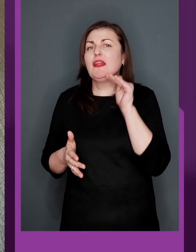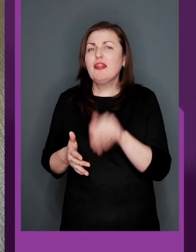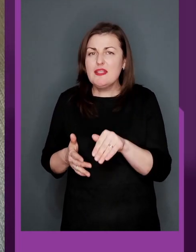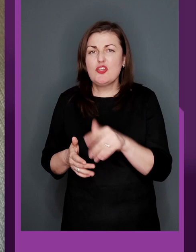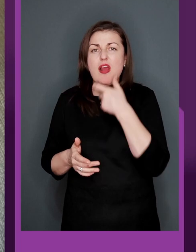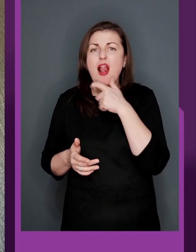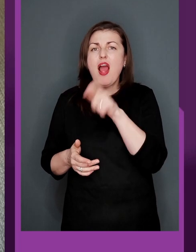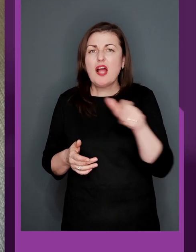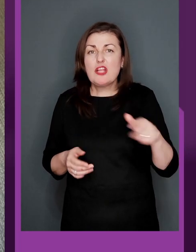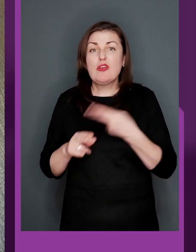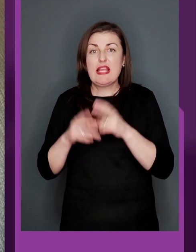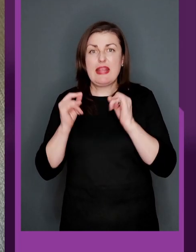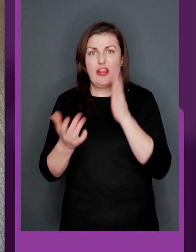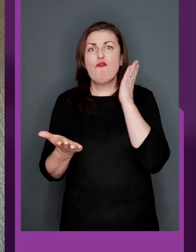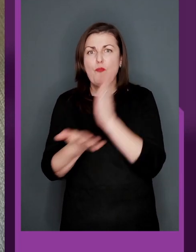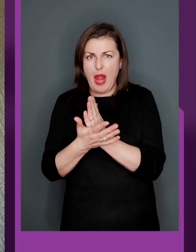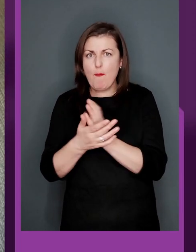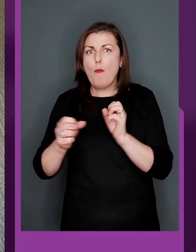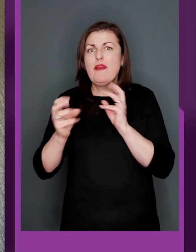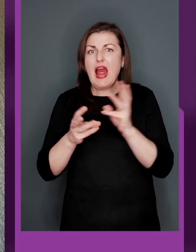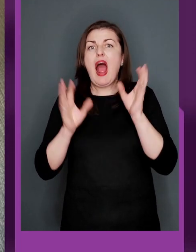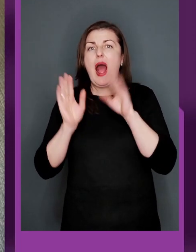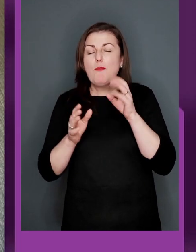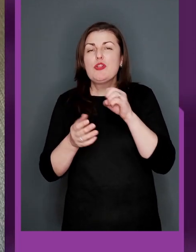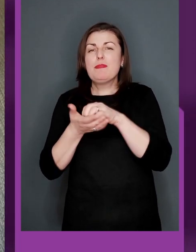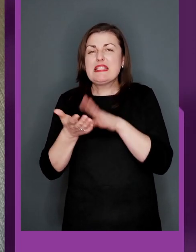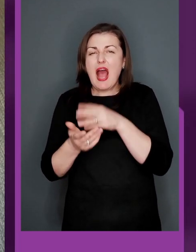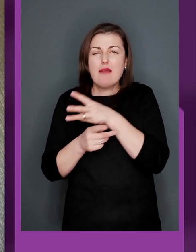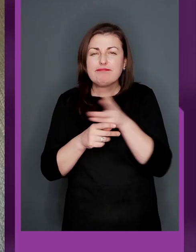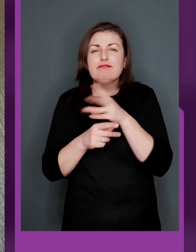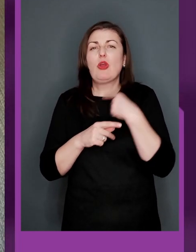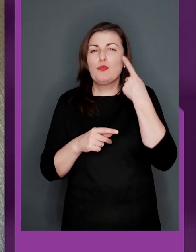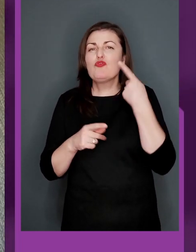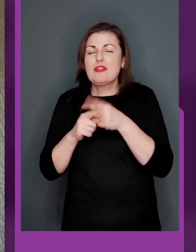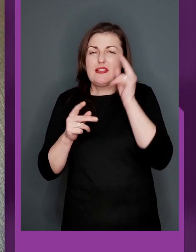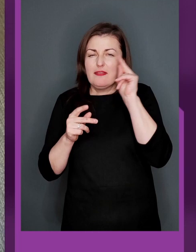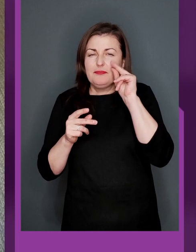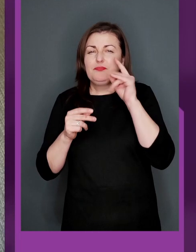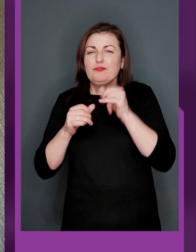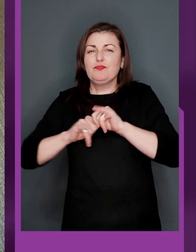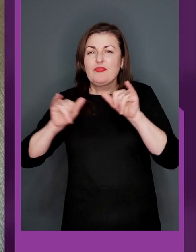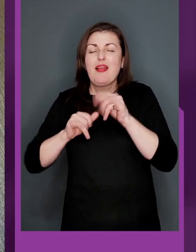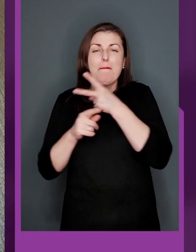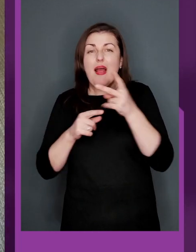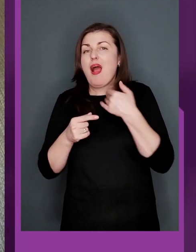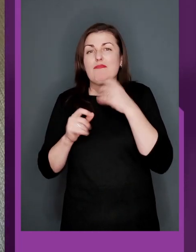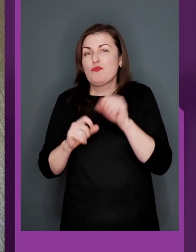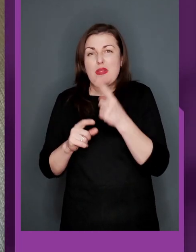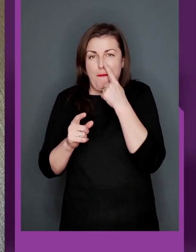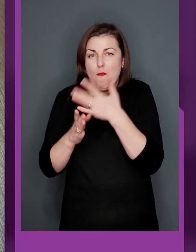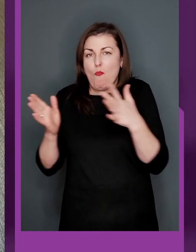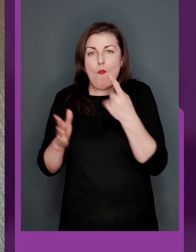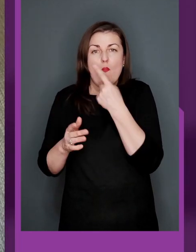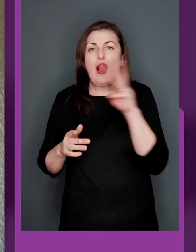більше 25 тисяч глядачів. тільки в прямому ефірі, так, а потім в записі, я думаю, що ця цифра взагалі сягає,